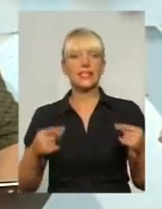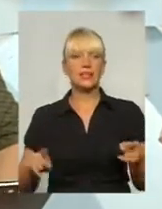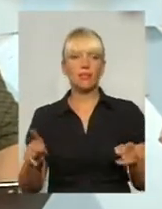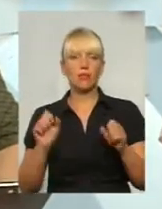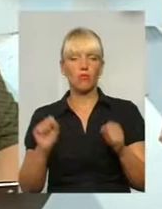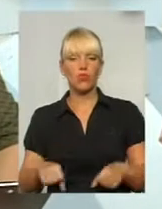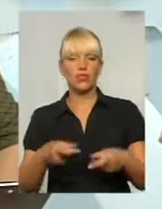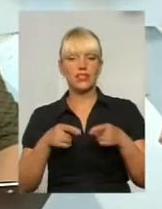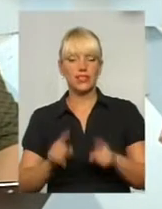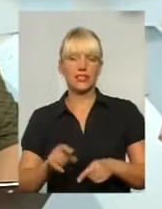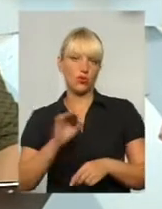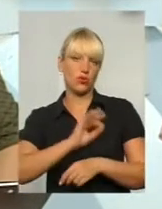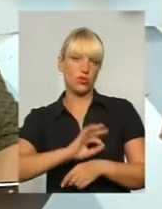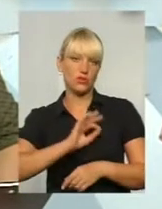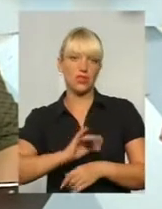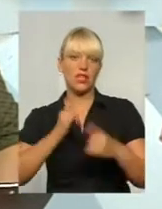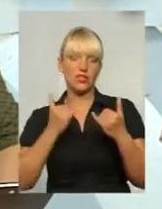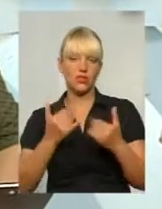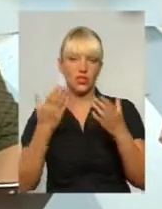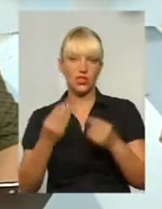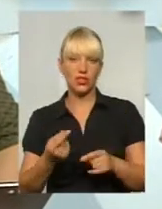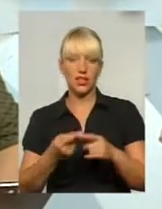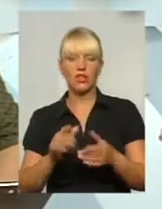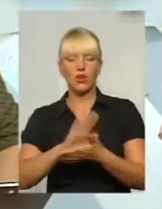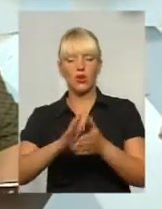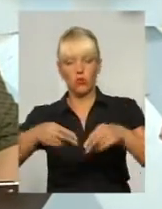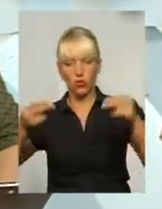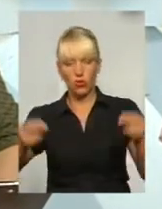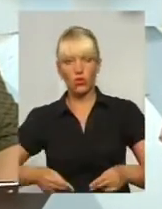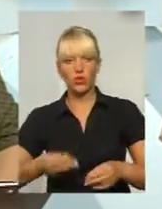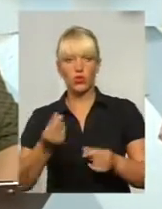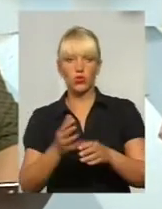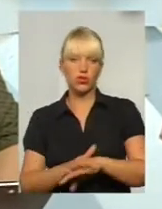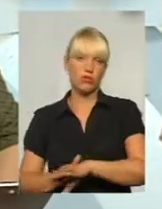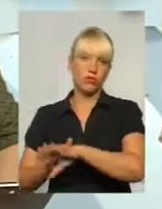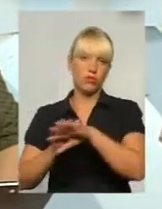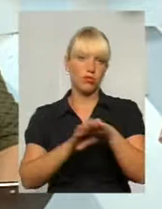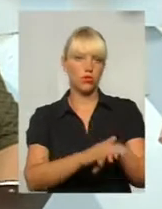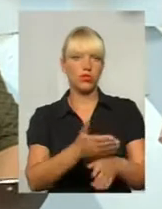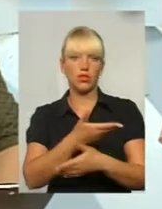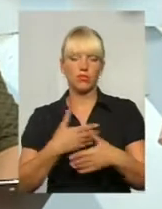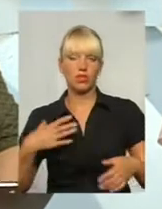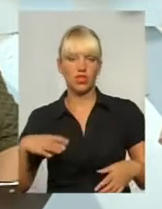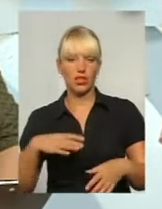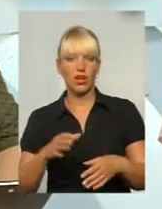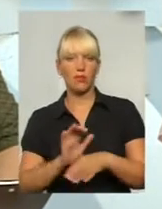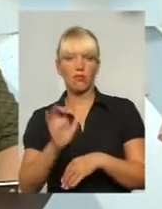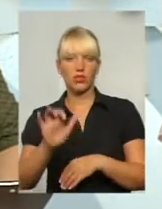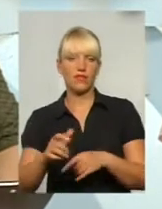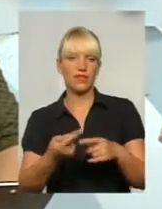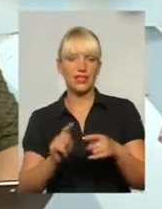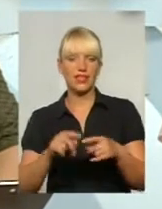можна дійсно користуватися. На сьогоднішній день укладена угода, кошти проплочені, ми чекаємо поставки цих препаратів.